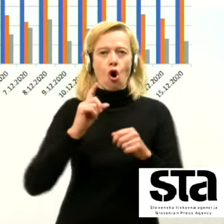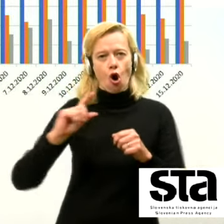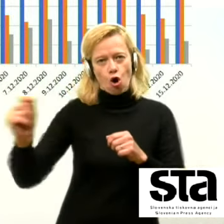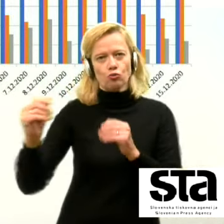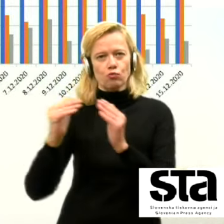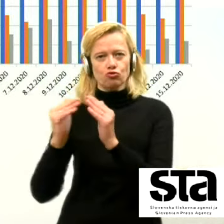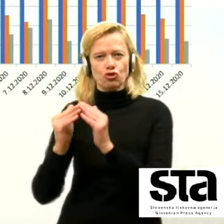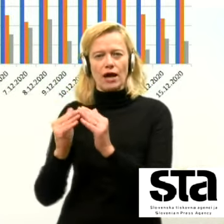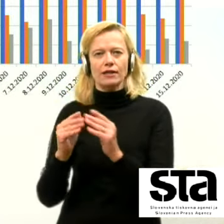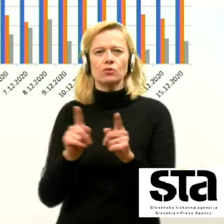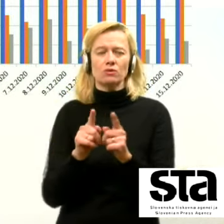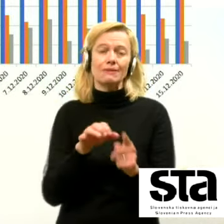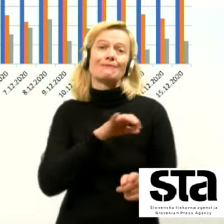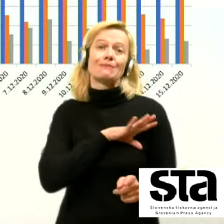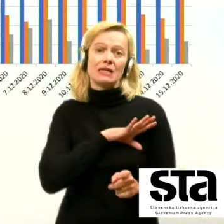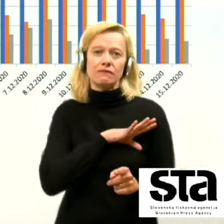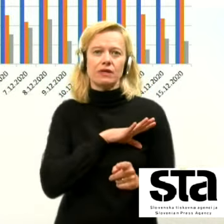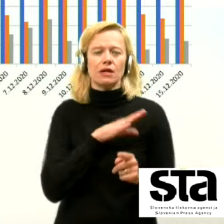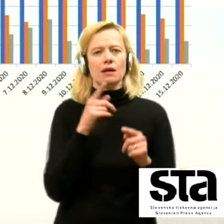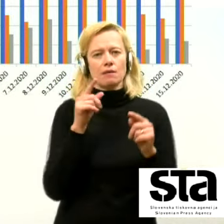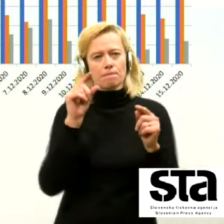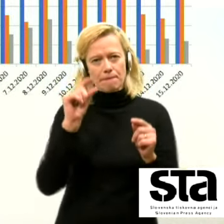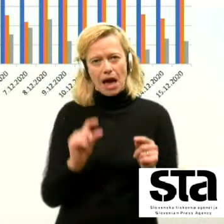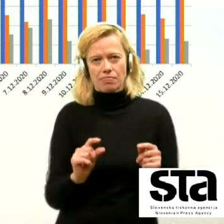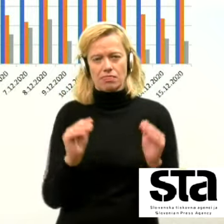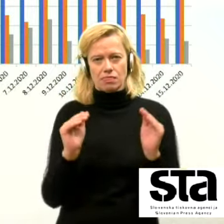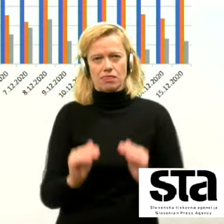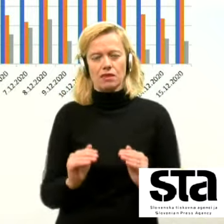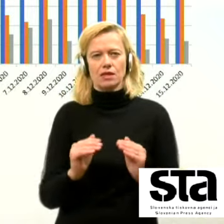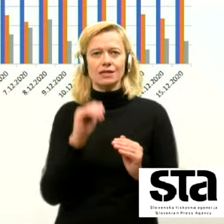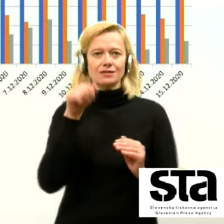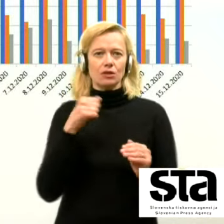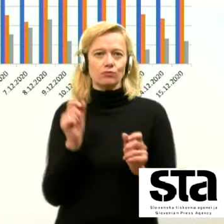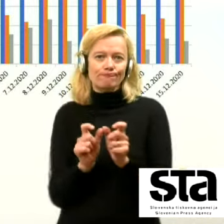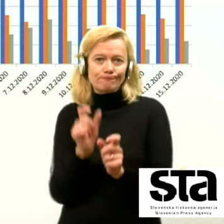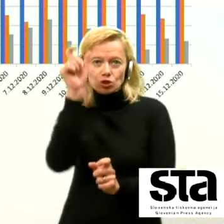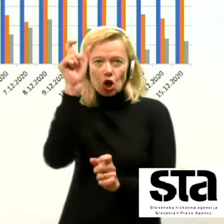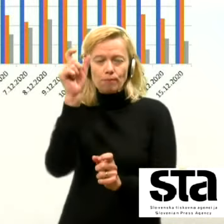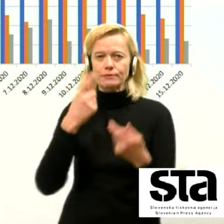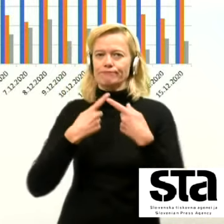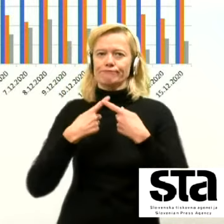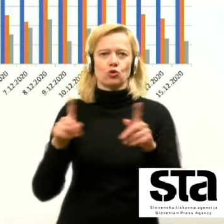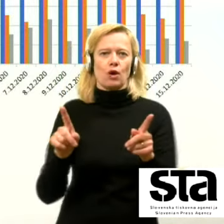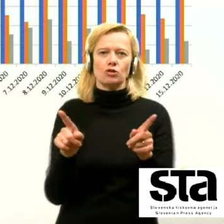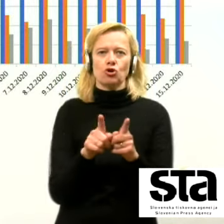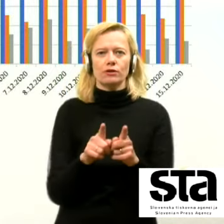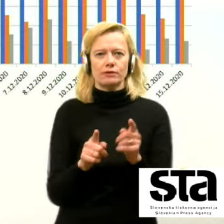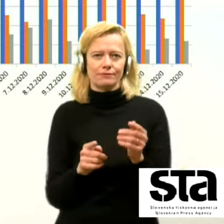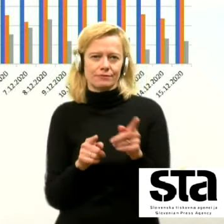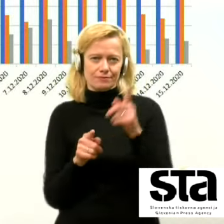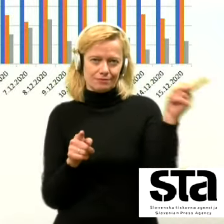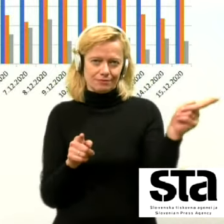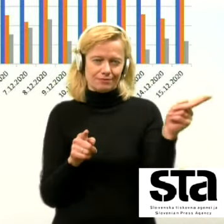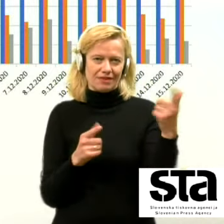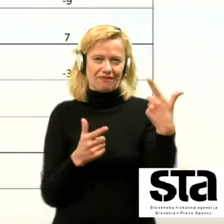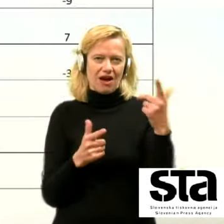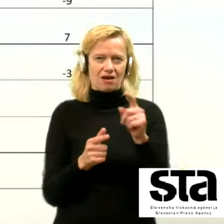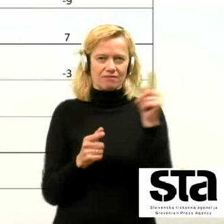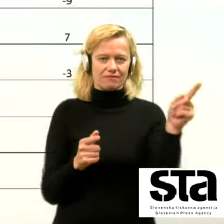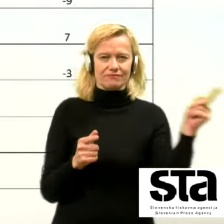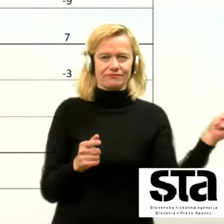in tudi mrtvih je nekaj manj, zato je ta stolpec povsem drugačen kot tiste dva preko vikenda.